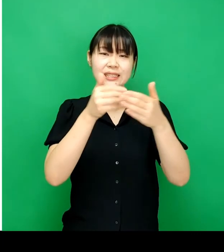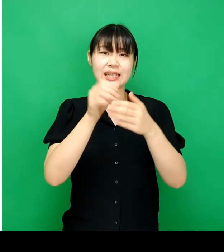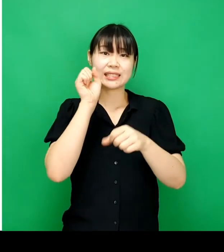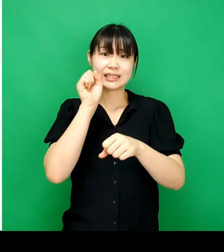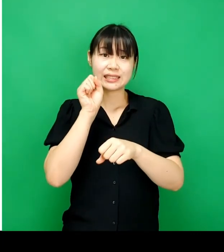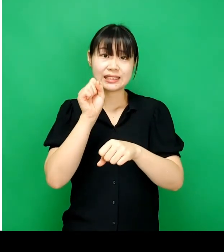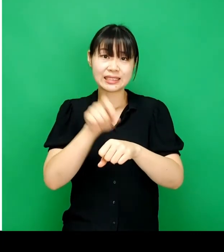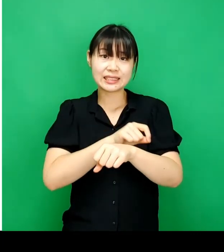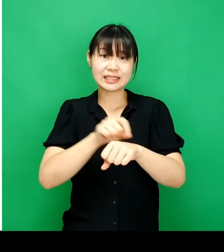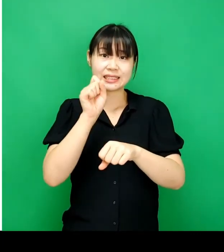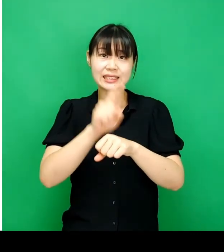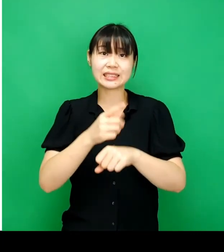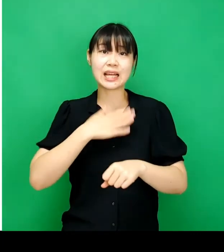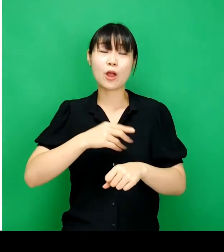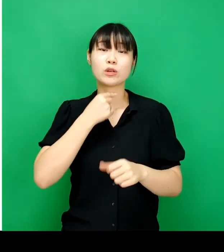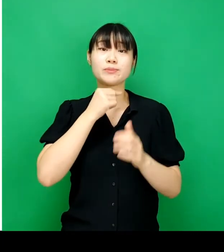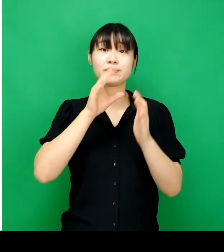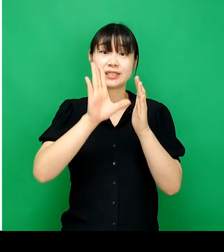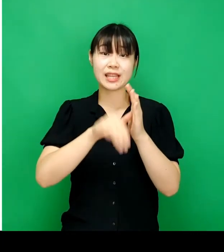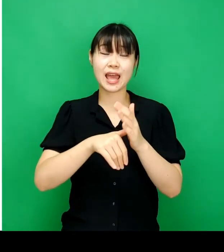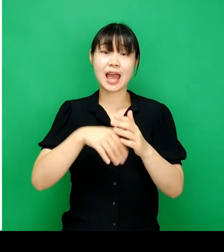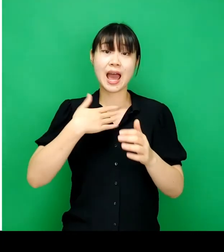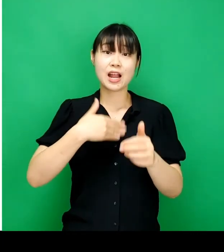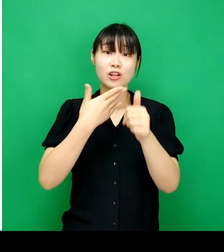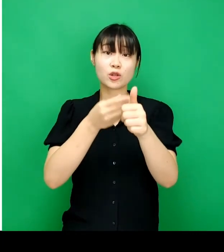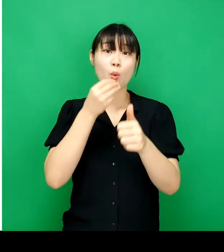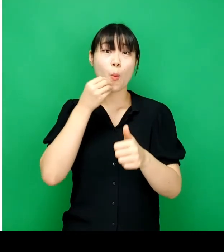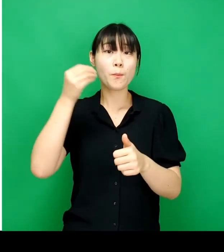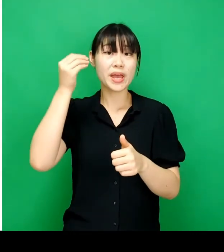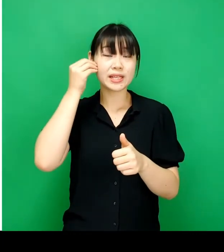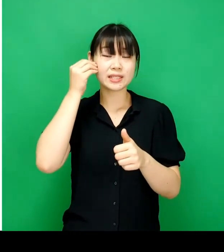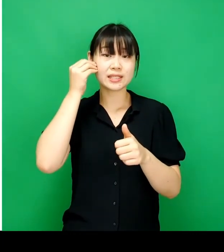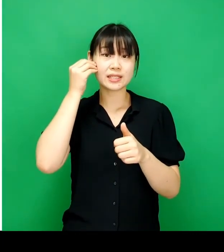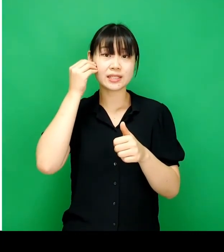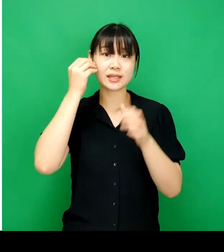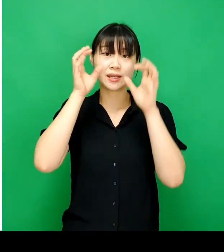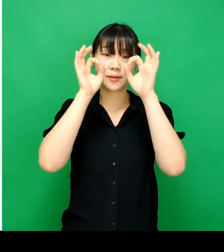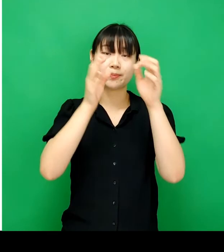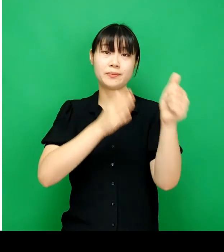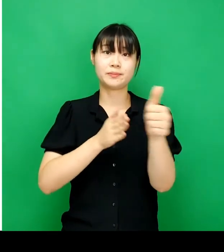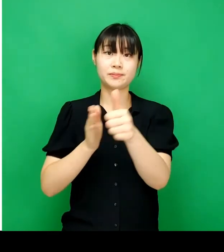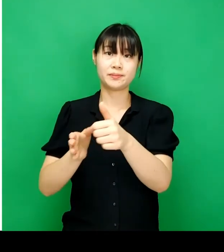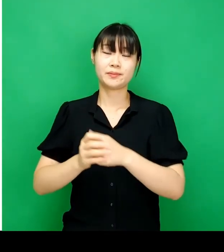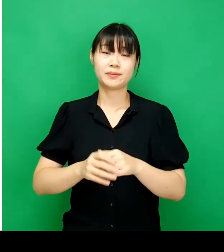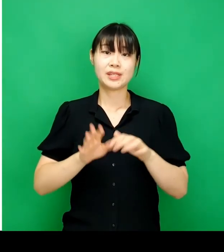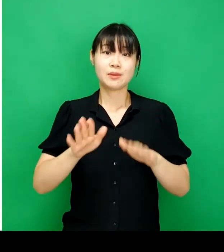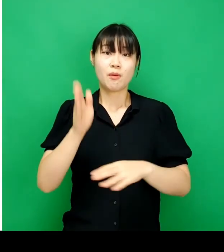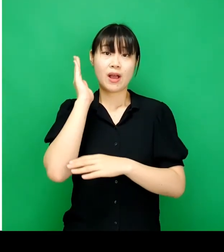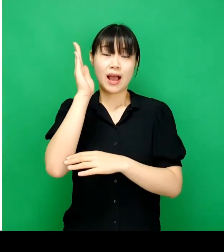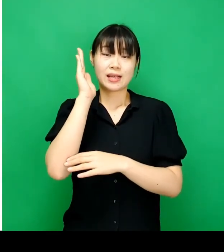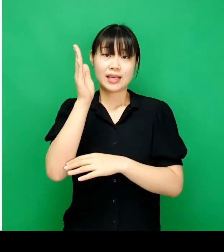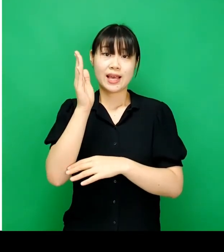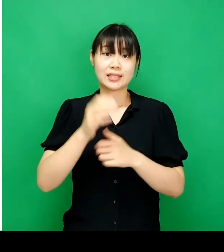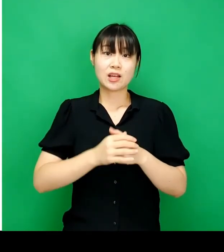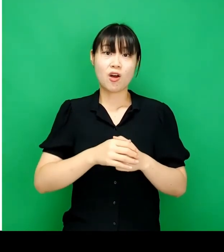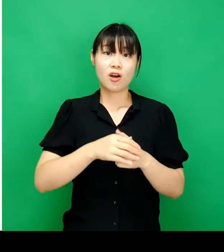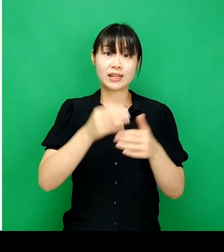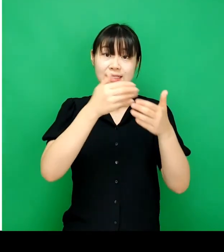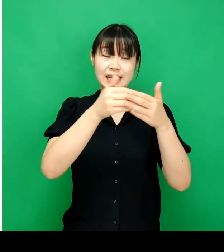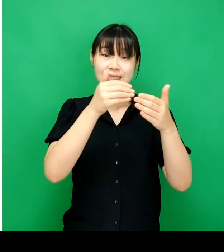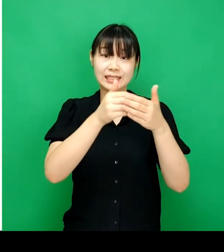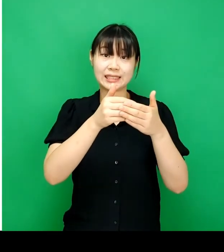적합한 차트 유형을 잘 모르겠을 때, 차트의 특징을 알고 싶을 때 제가 알려드린 사이트를 참고해보세요.